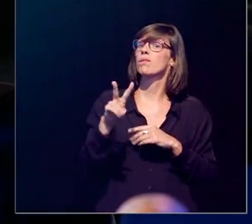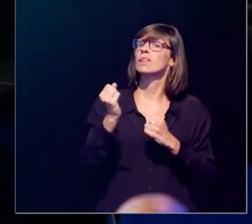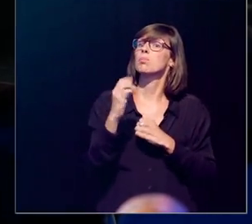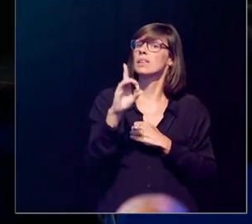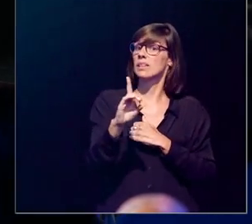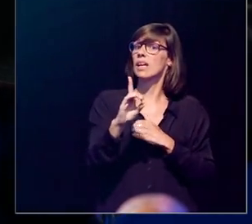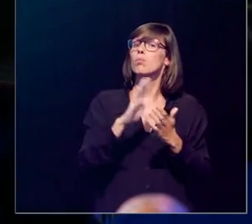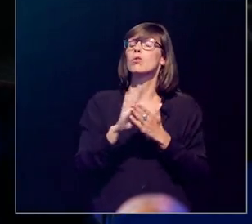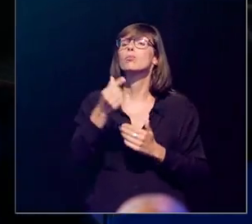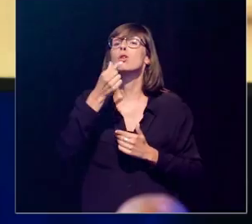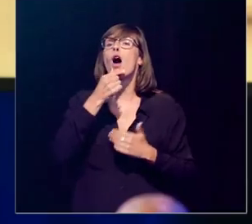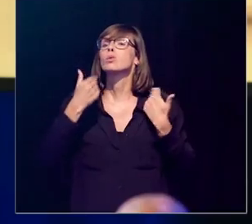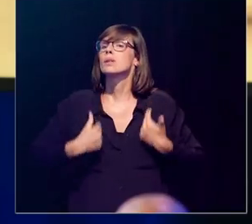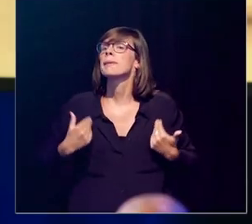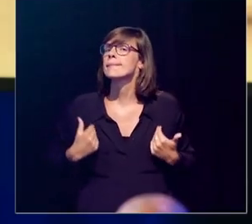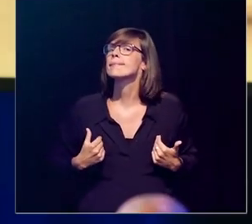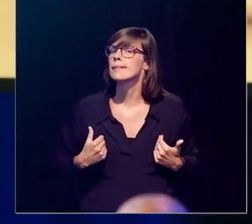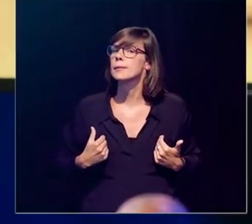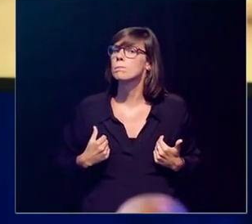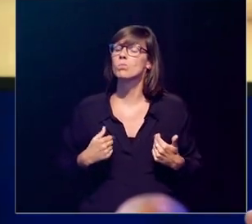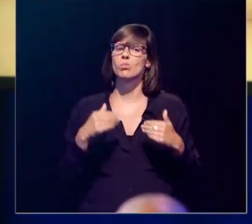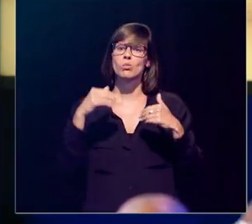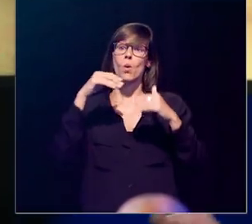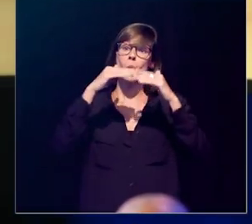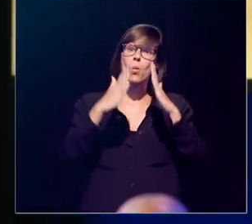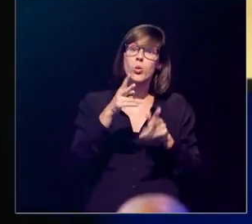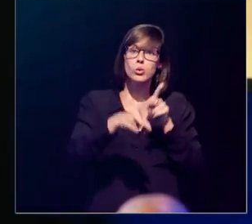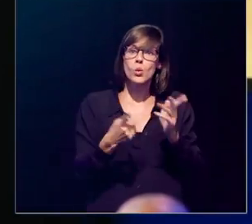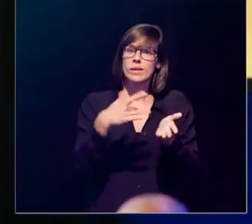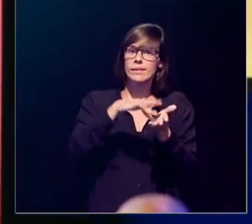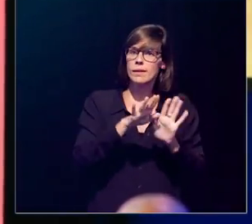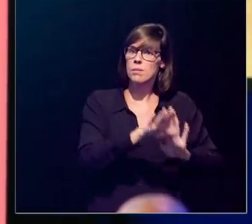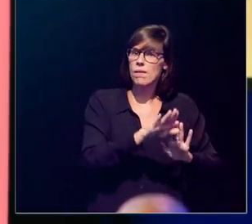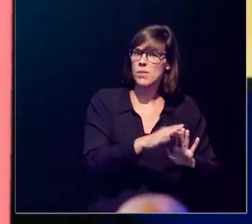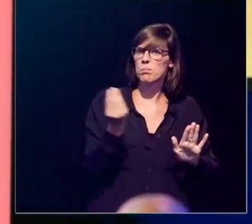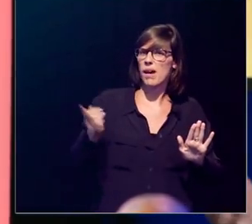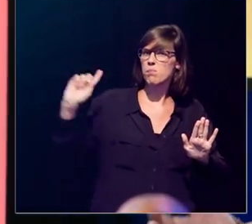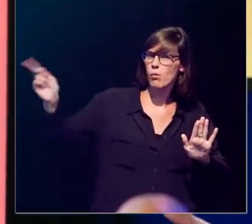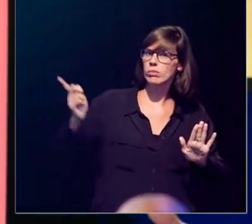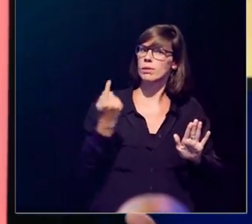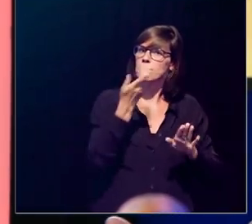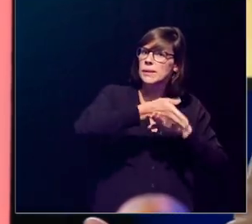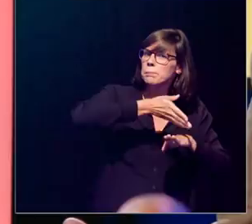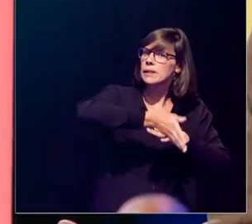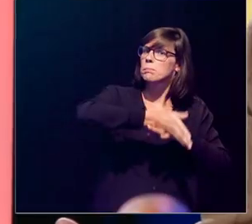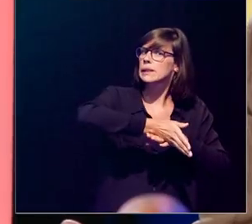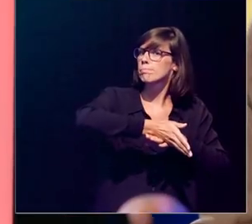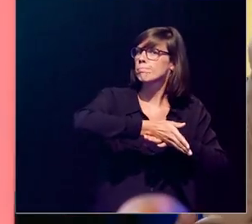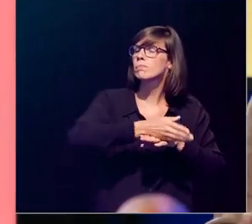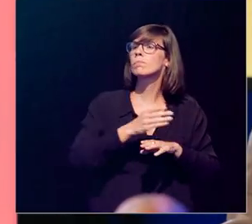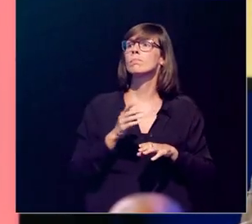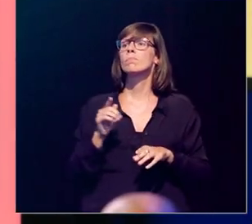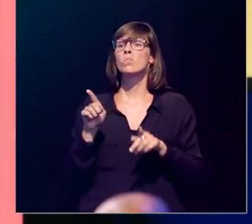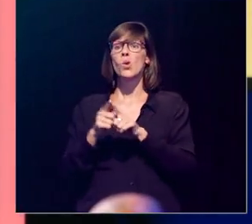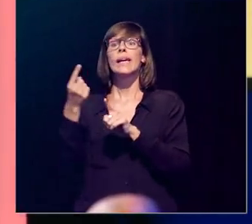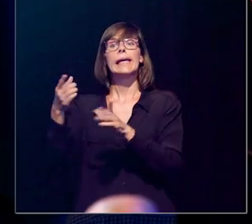vitamine D-deficiënt zijn in België. Bijvoorbeeld oudere mensen die in woonzorgcentra verblijven, die